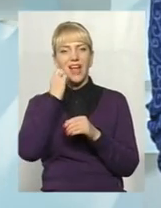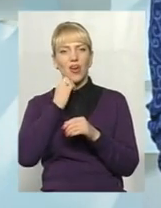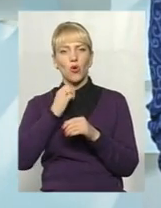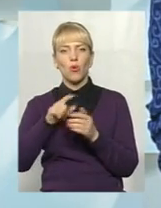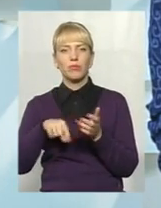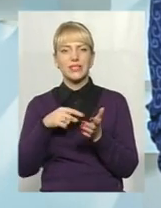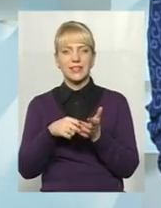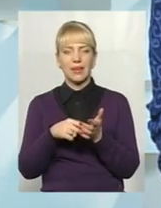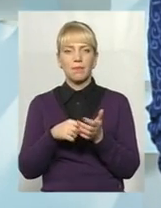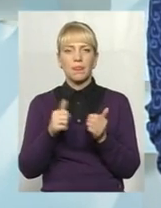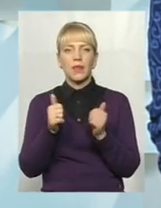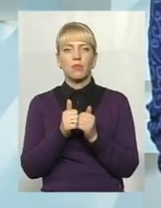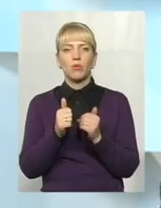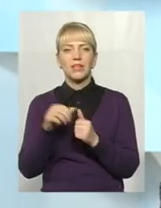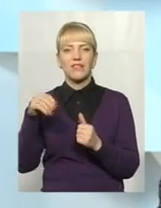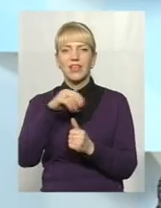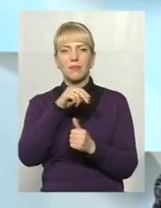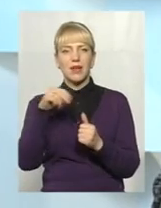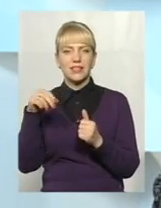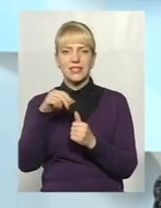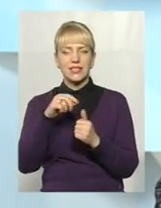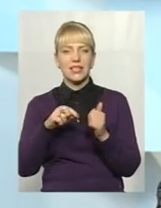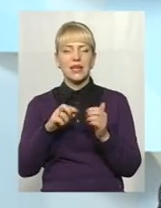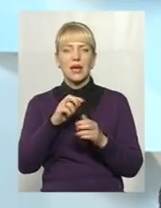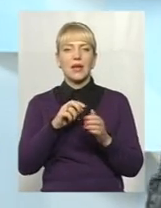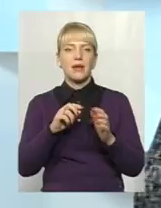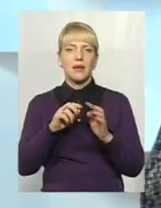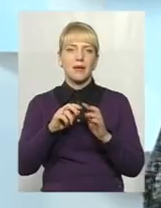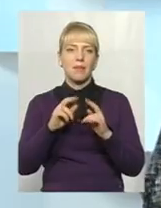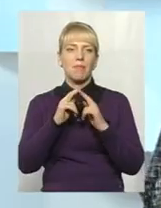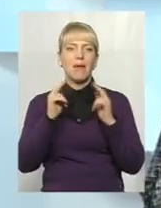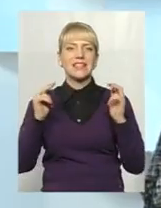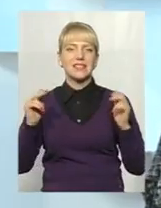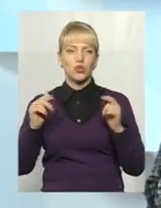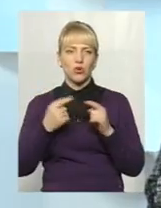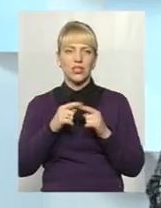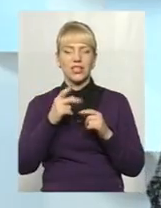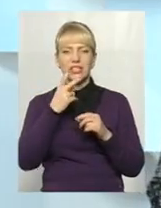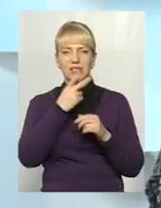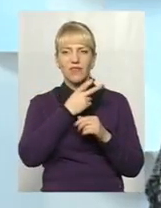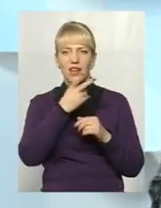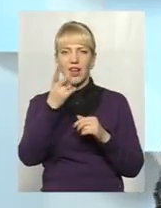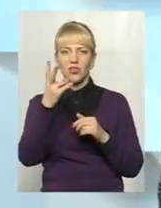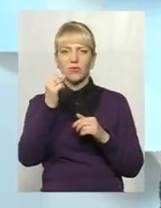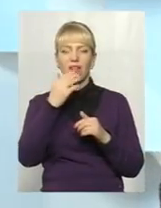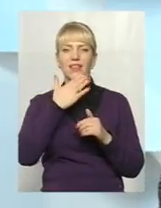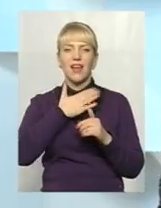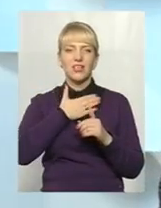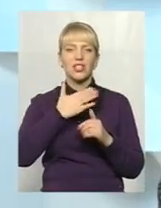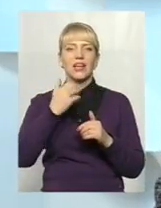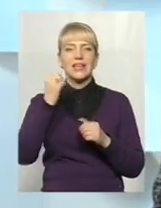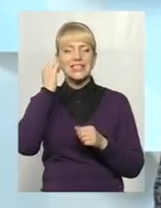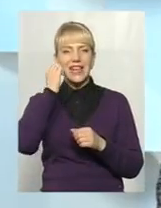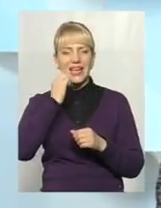поблизу Вірменського бастіону, з гарним виглядом на наш власний замок, Кам'янецький, старий замок.